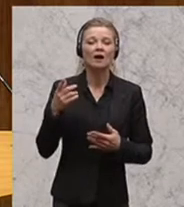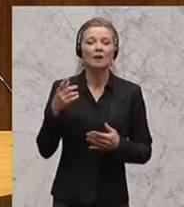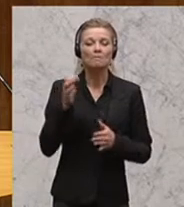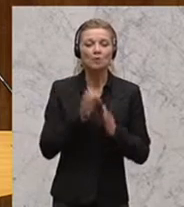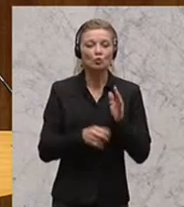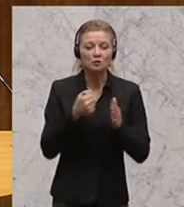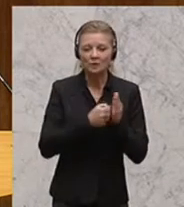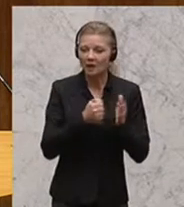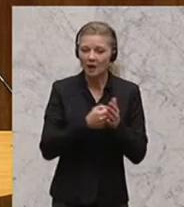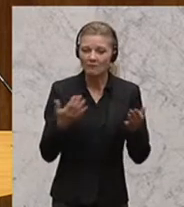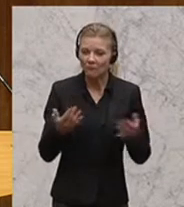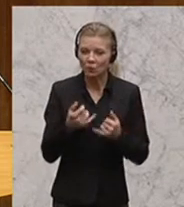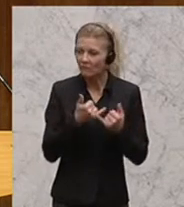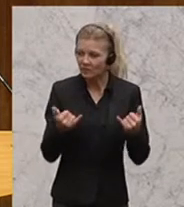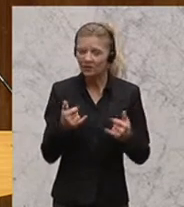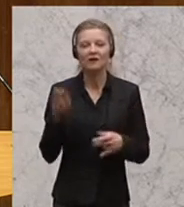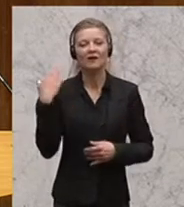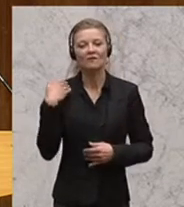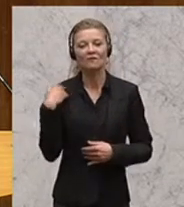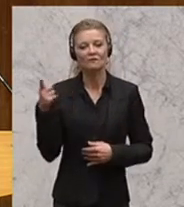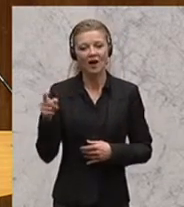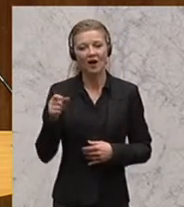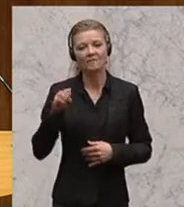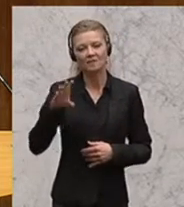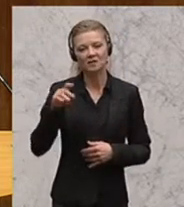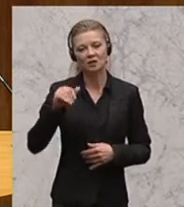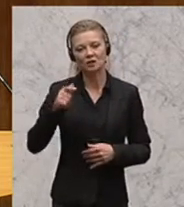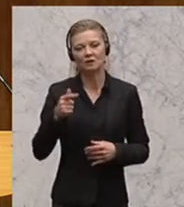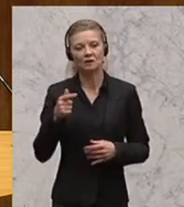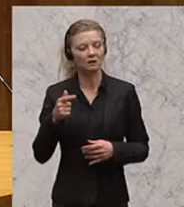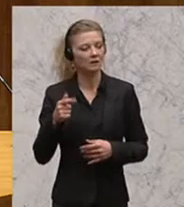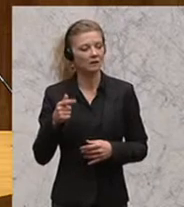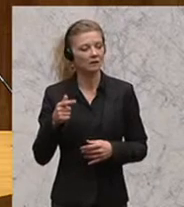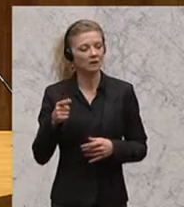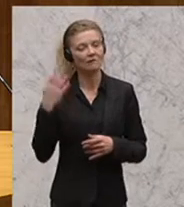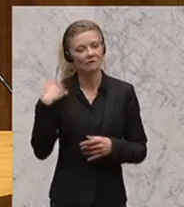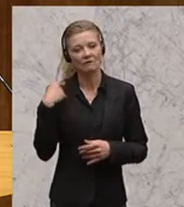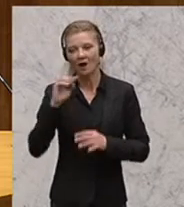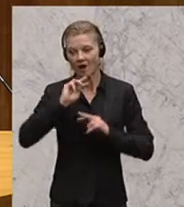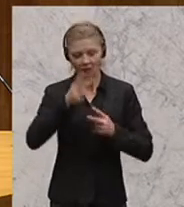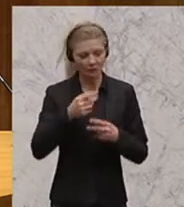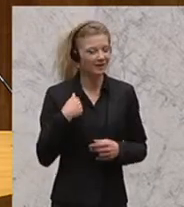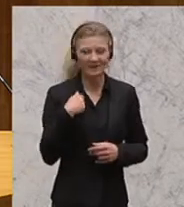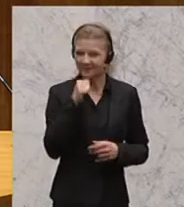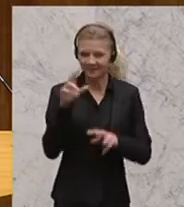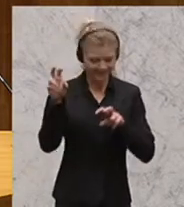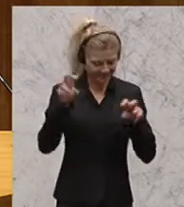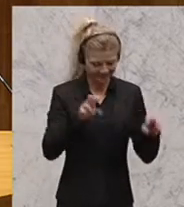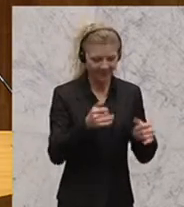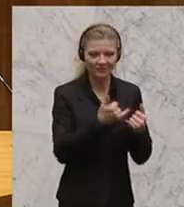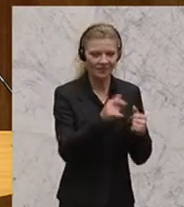zitiere, es geht nicht um den ganz Kleinen, der in der Schweiz ein Konto hat, sondern um die ganz großen Fälle.